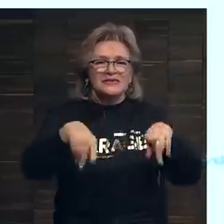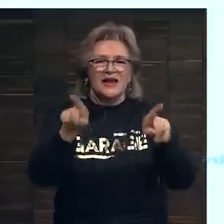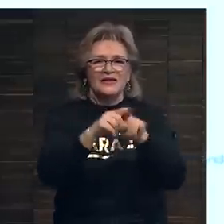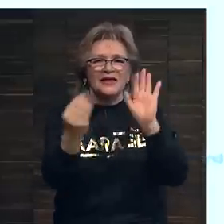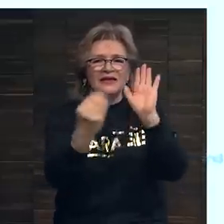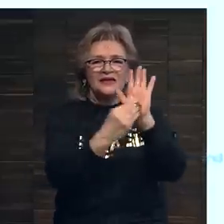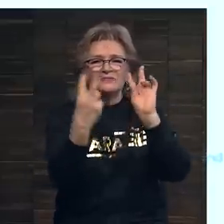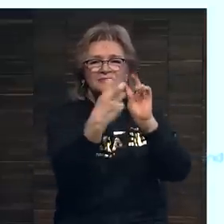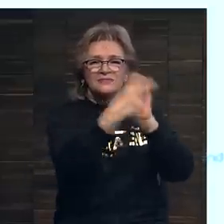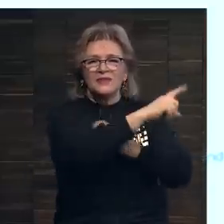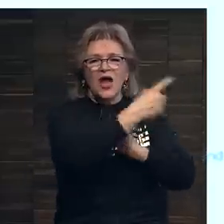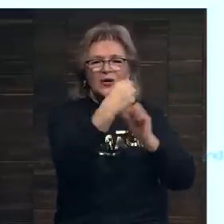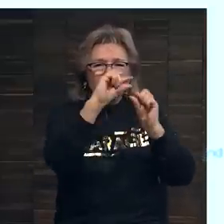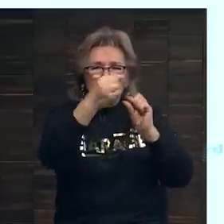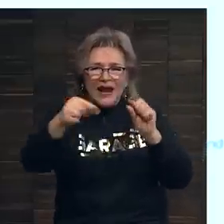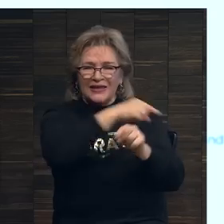символы,